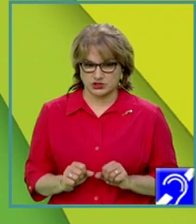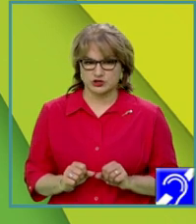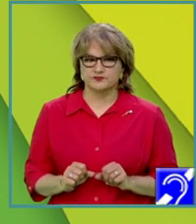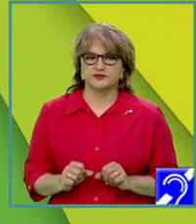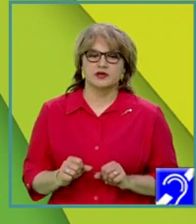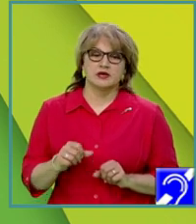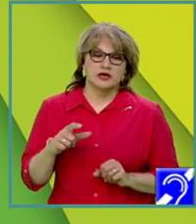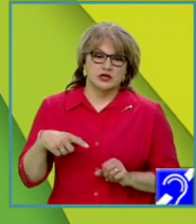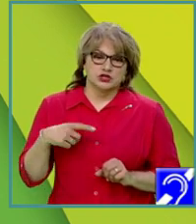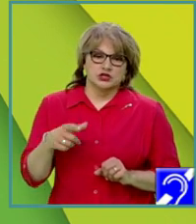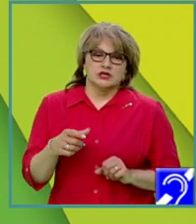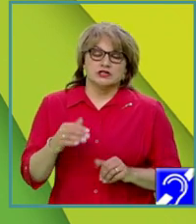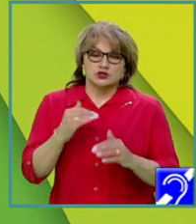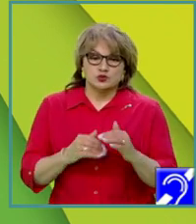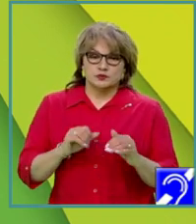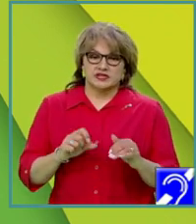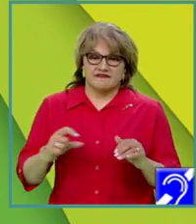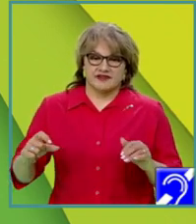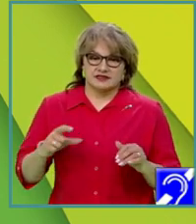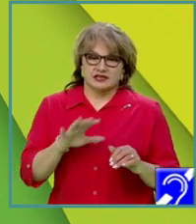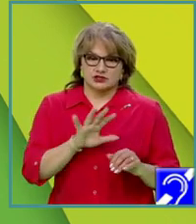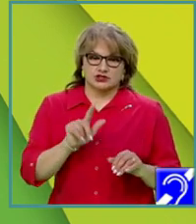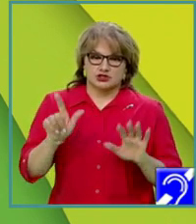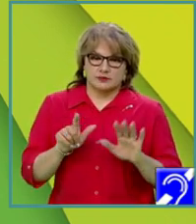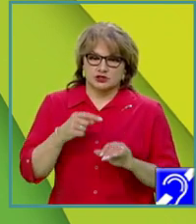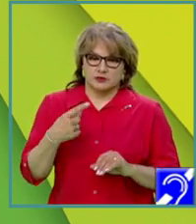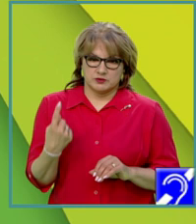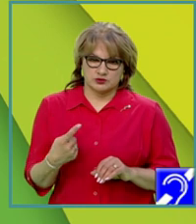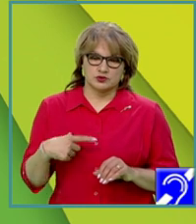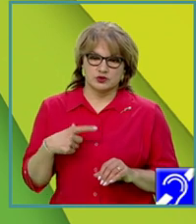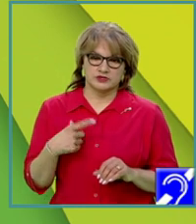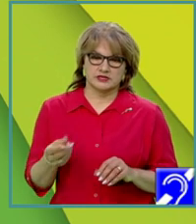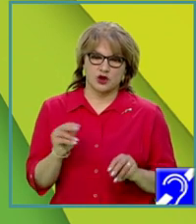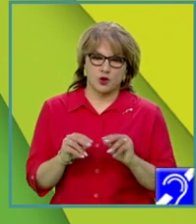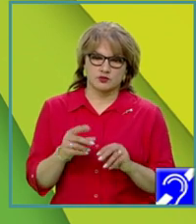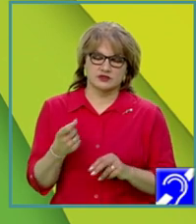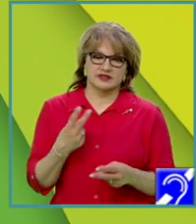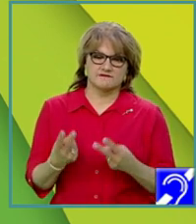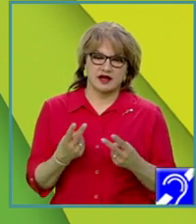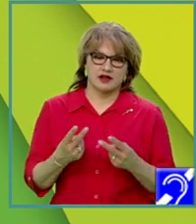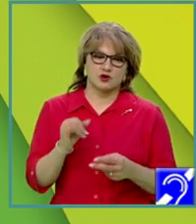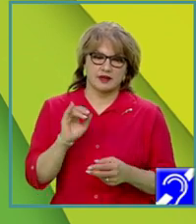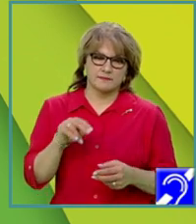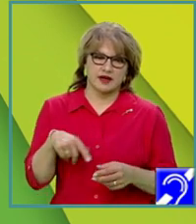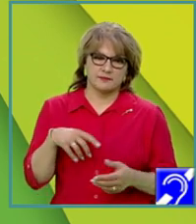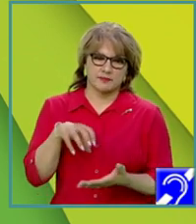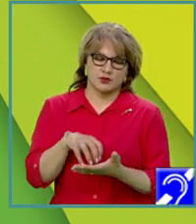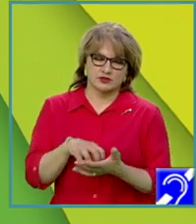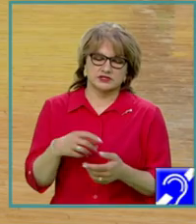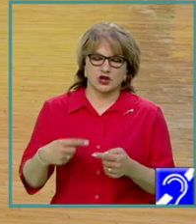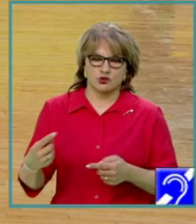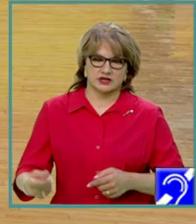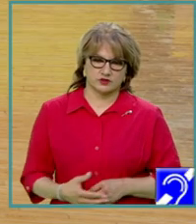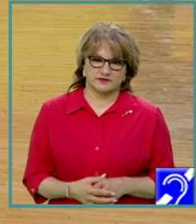minus 1, 19 și sub secvența 5, 17, minus 1, sub secvența este compusă din valori impare aflate pe poziții consecutive.